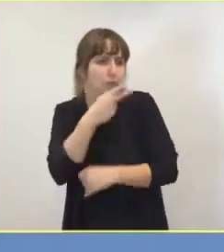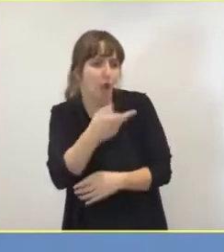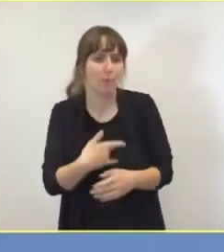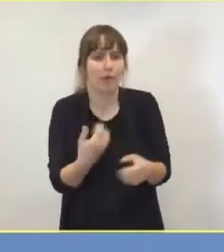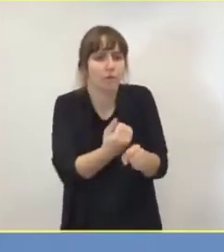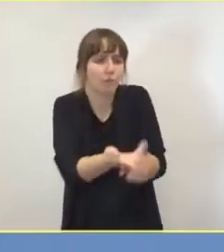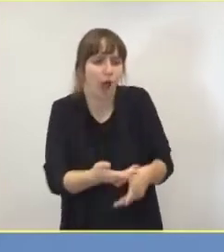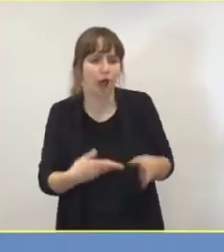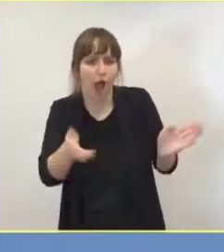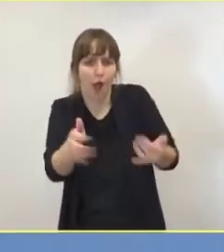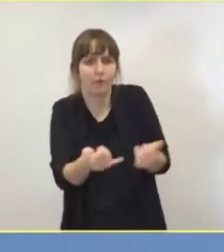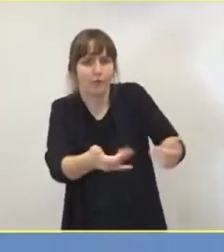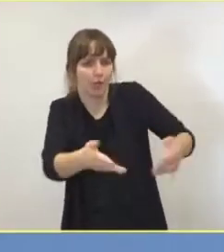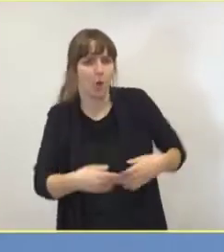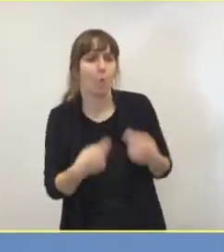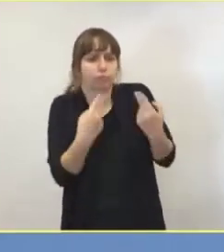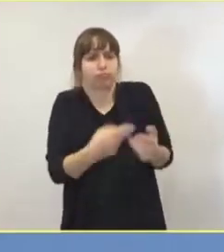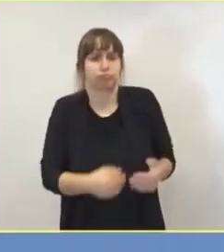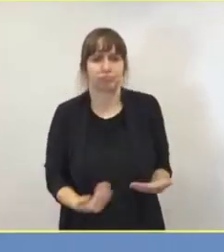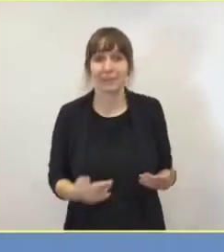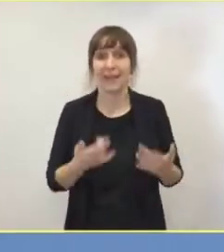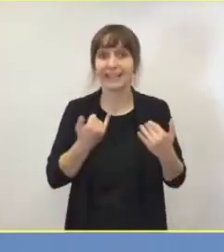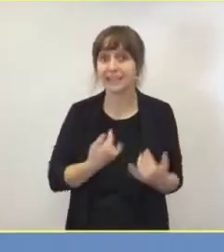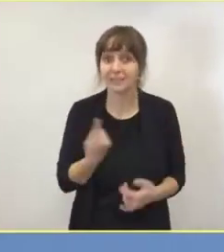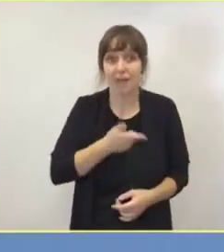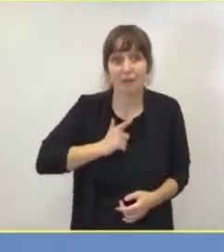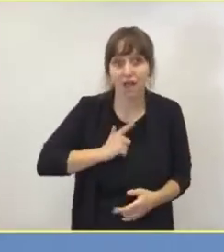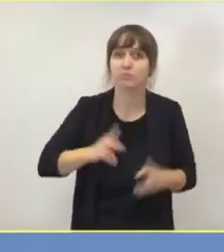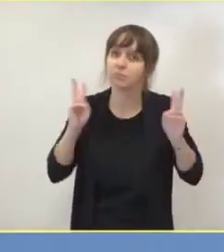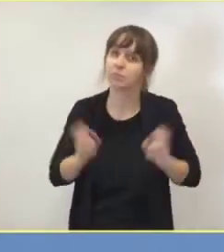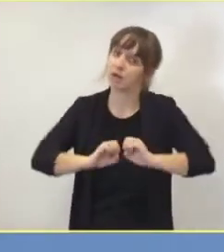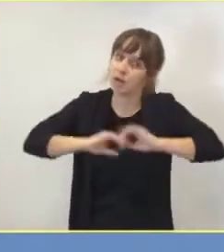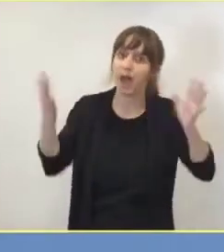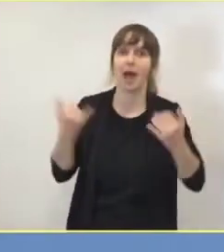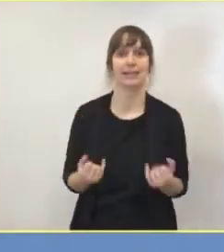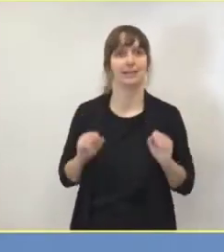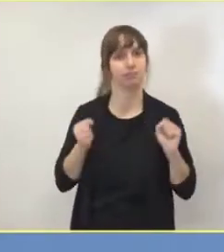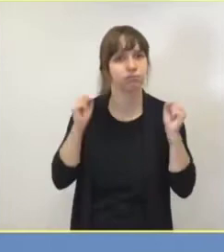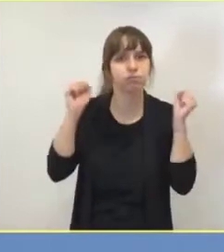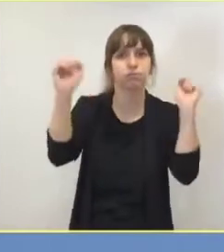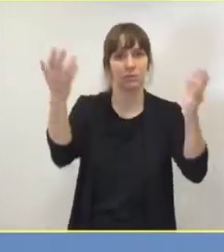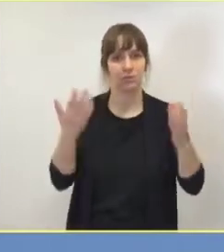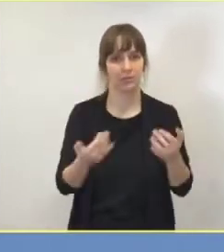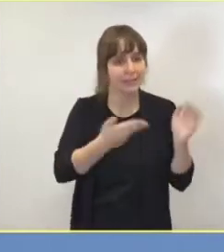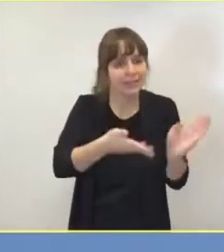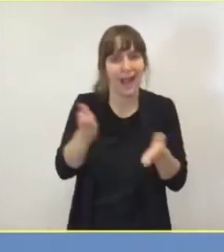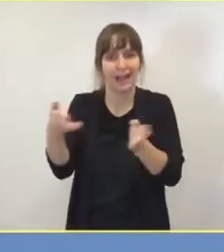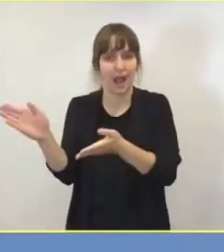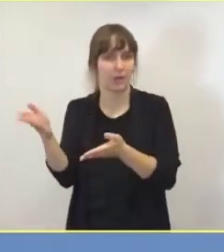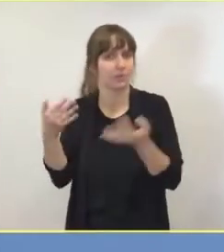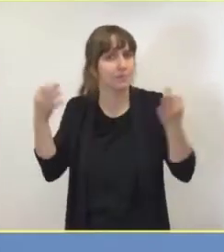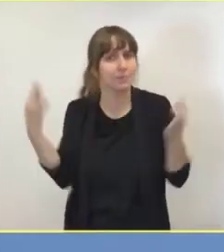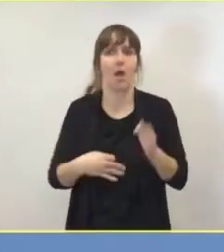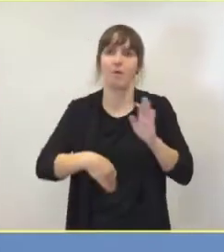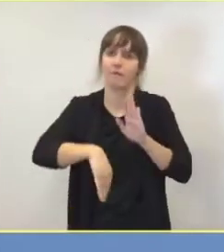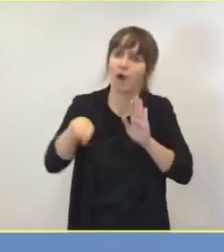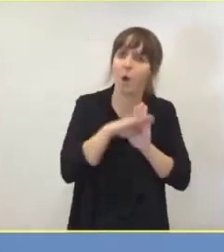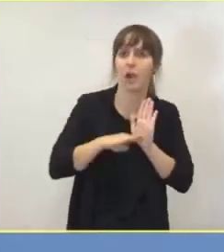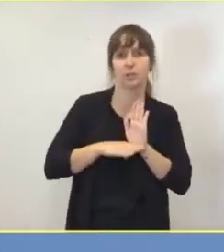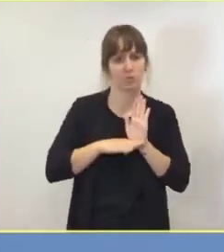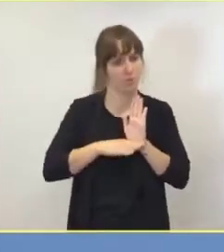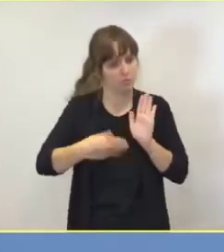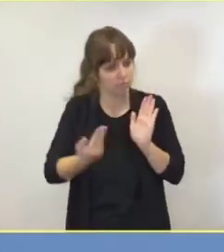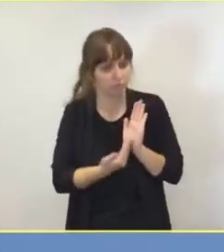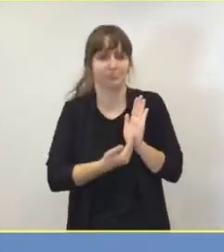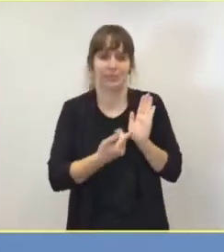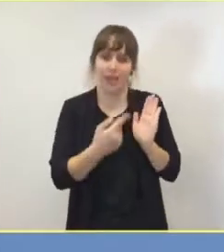machen. Wir erwarten ganz klar, dass jetzt gehandelt werden muss, dass jetzt die Häuser per Verordnung dazu aufgefordert